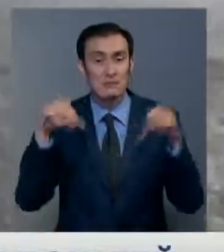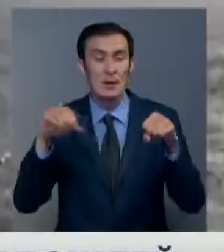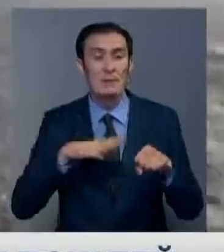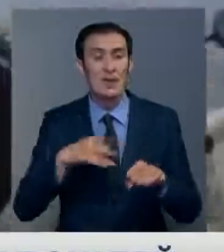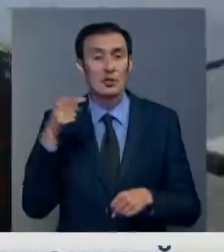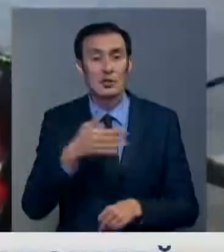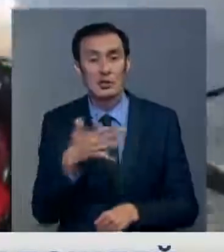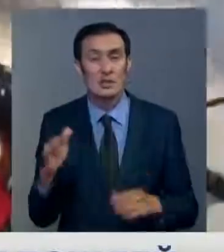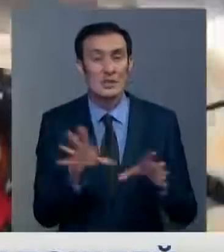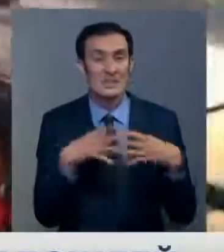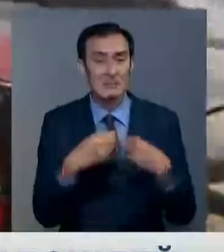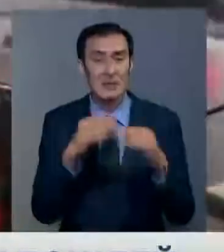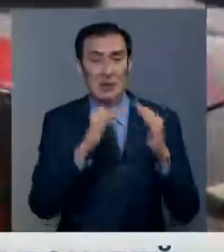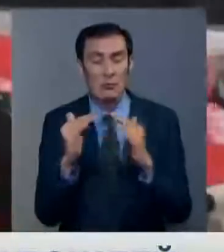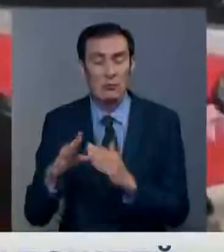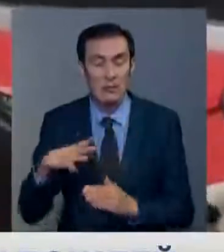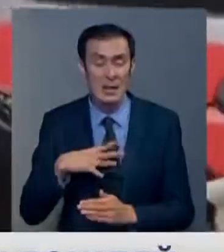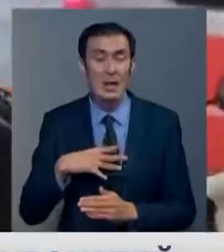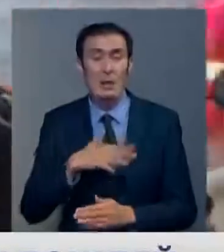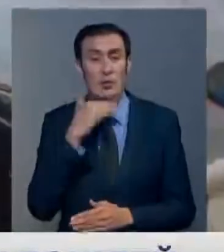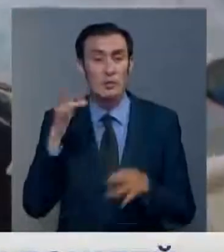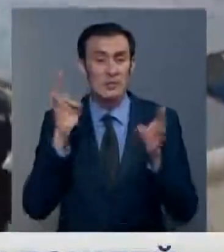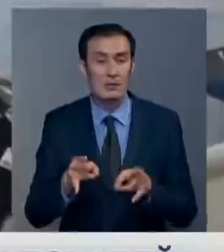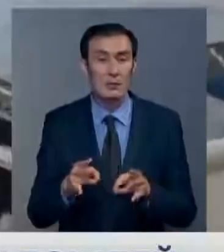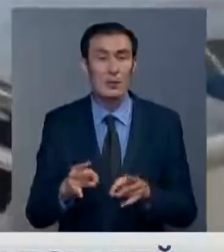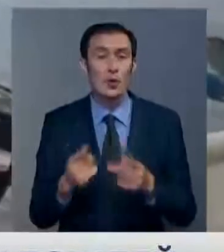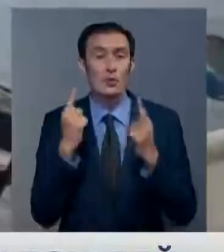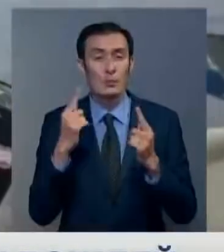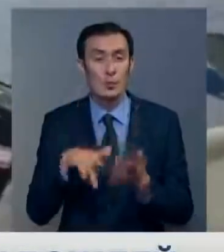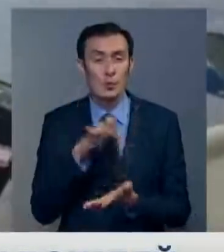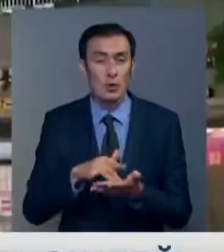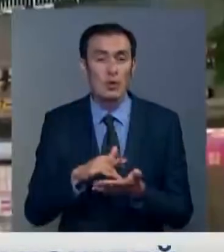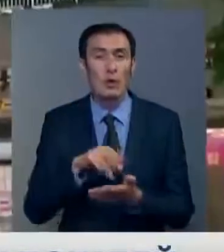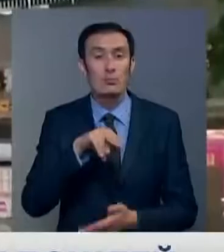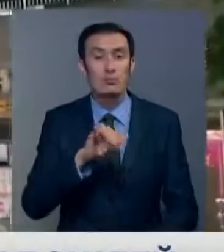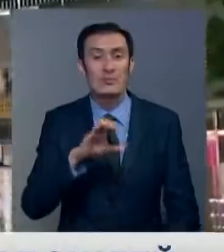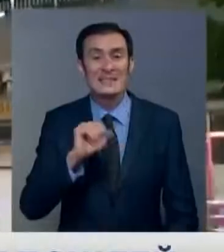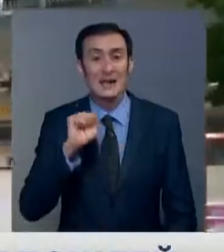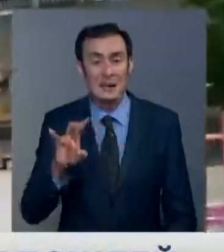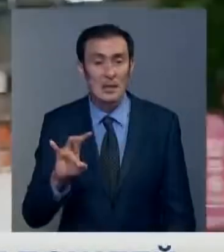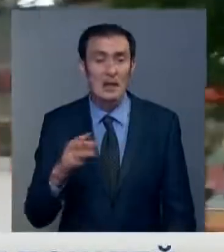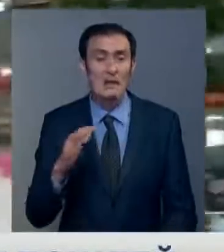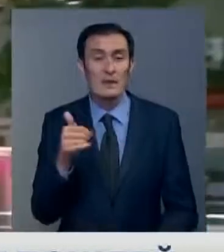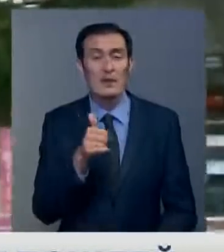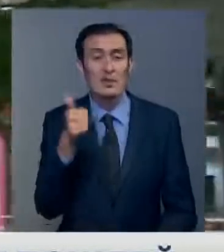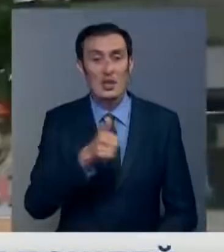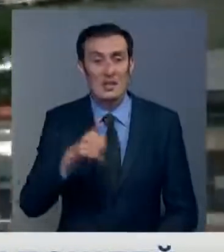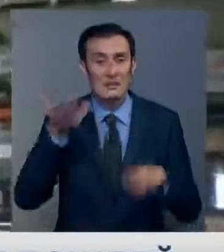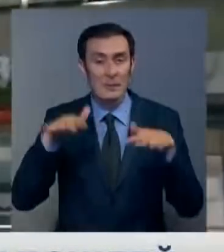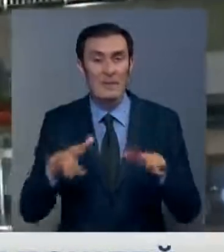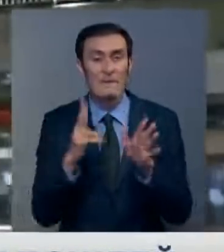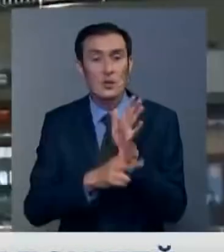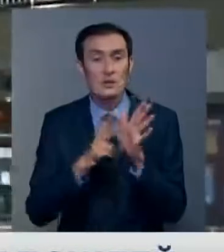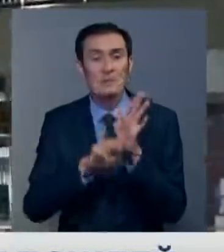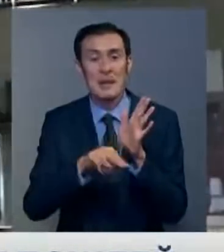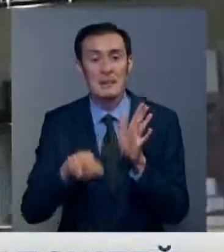семей. Больше всего от стихии пострадал второй по величине мегаполис Кореи Пусан. Там в час выпало до 80 миллиметров